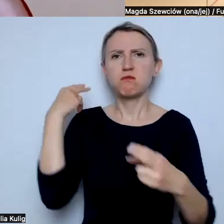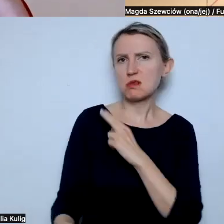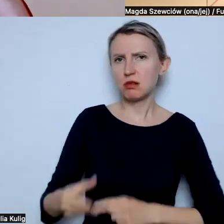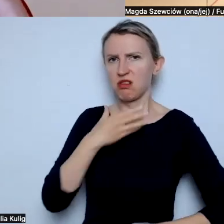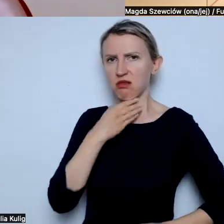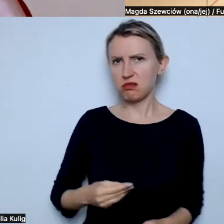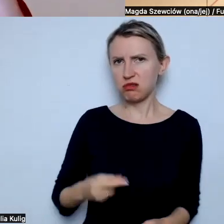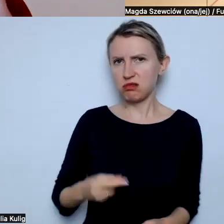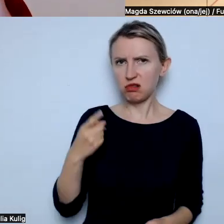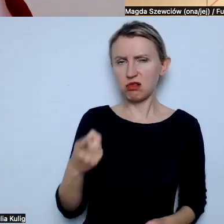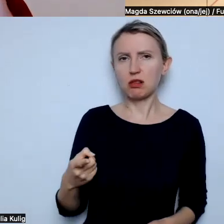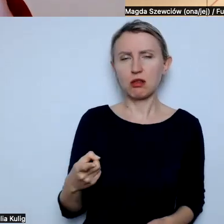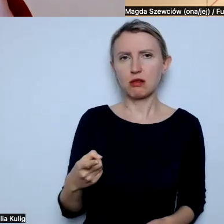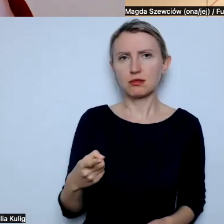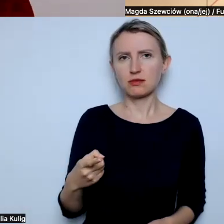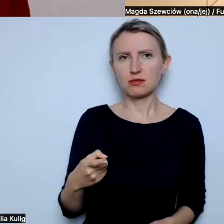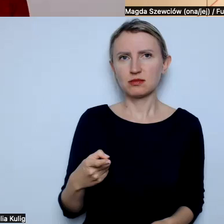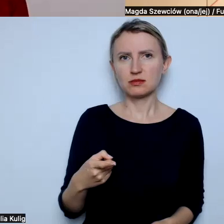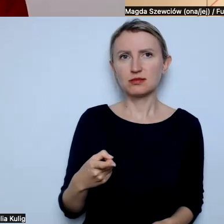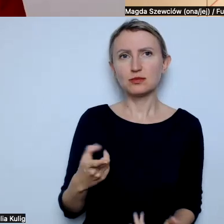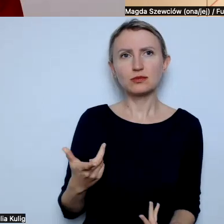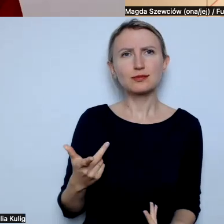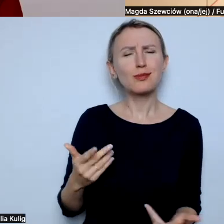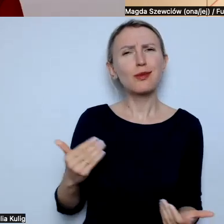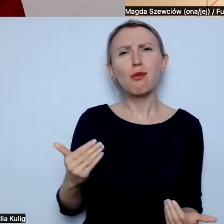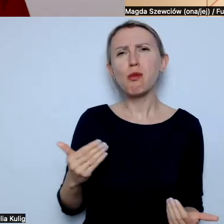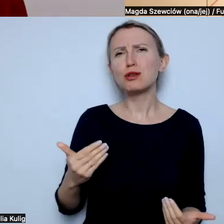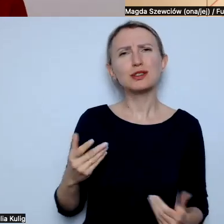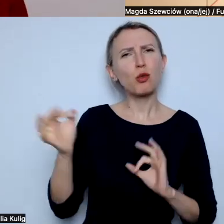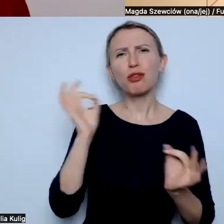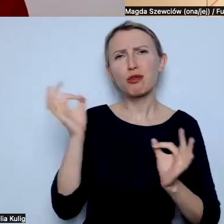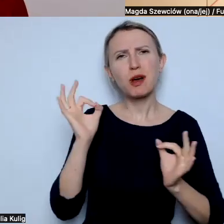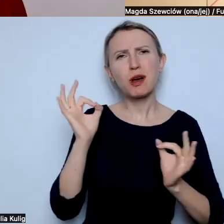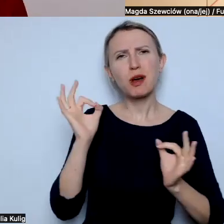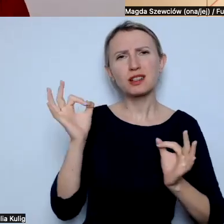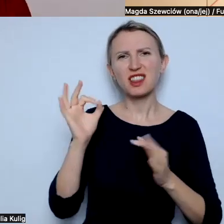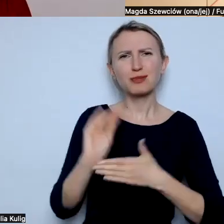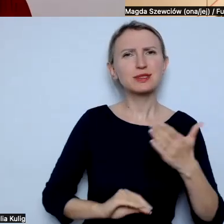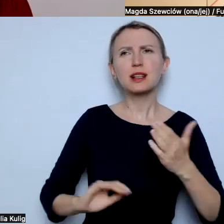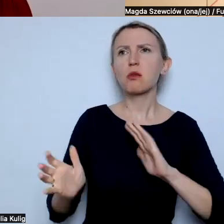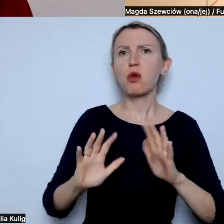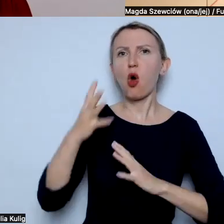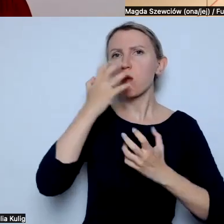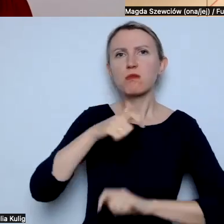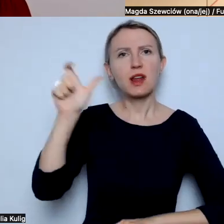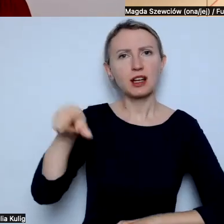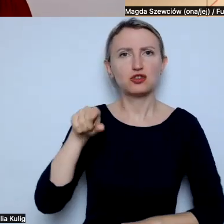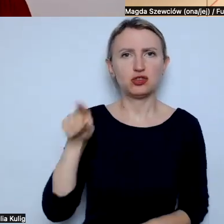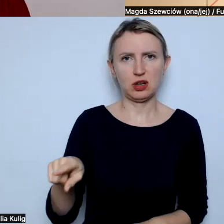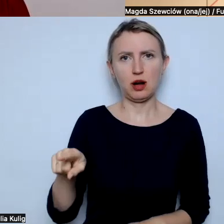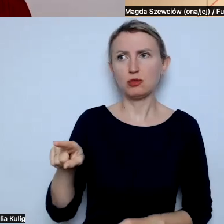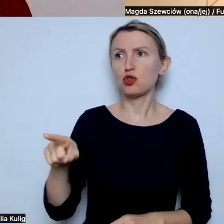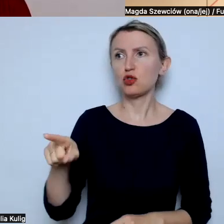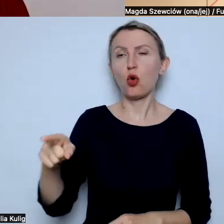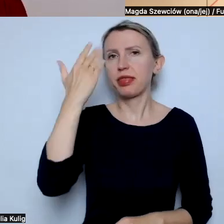i w pewnym sensie, można po prostu ten komunikat tak napisać, że obrażamy od razu osobę za to, że tego nie